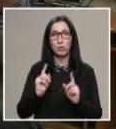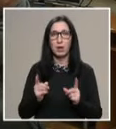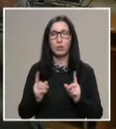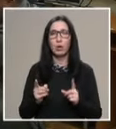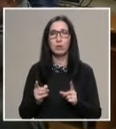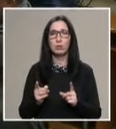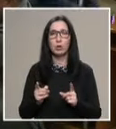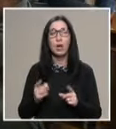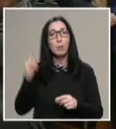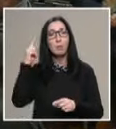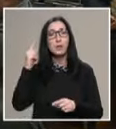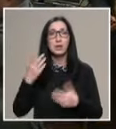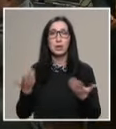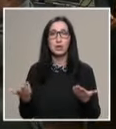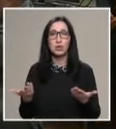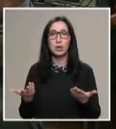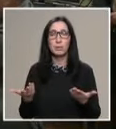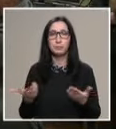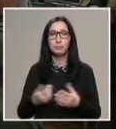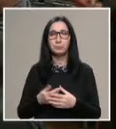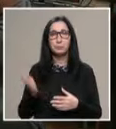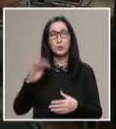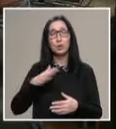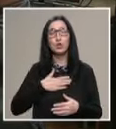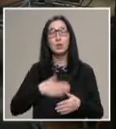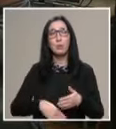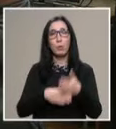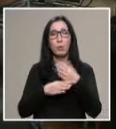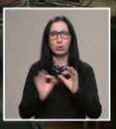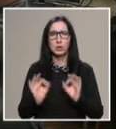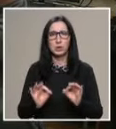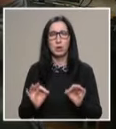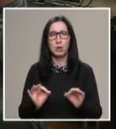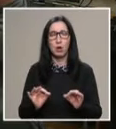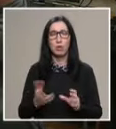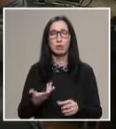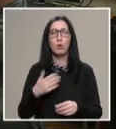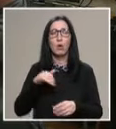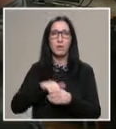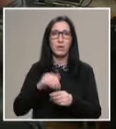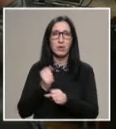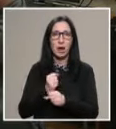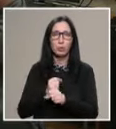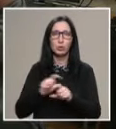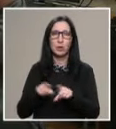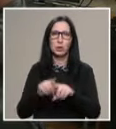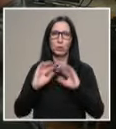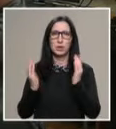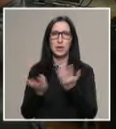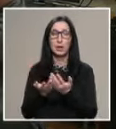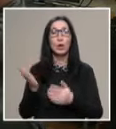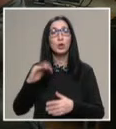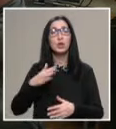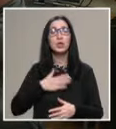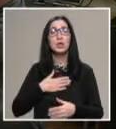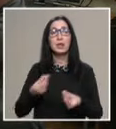което мисля, че ще ми помогне сериозно в работата като цяло и